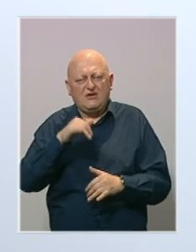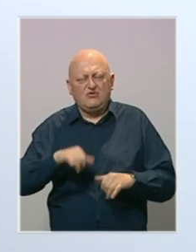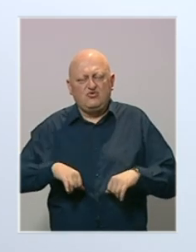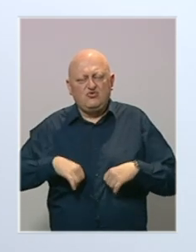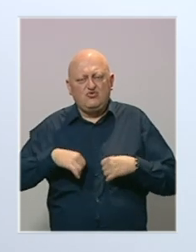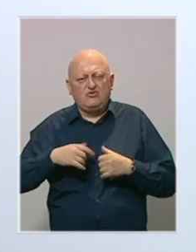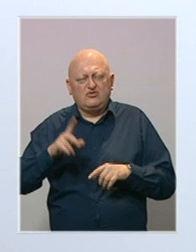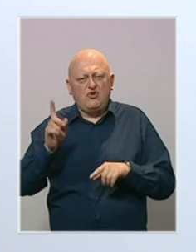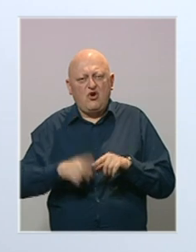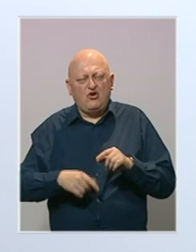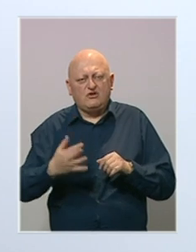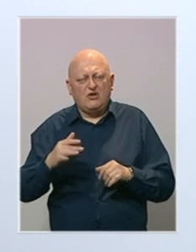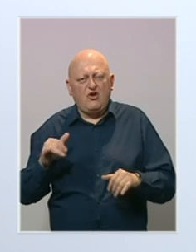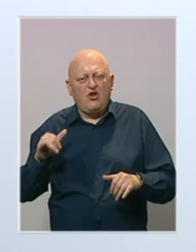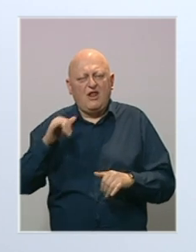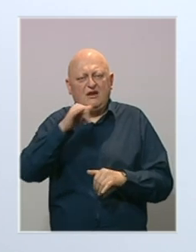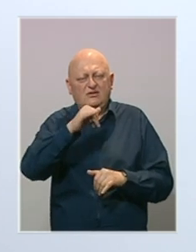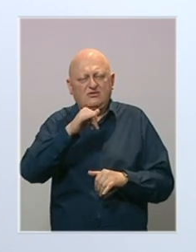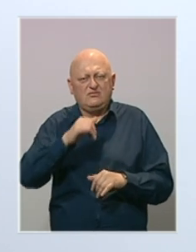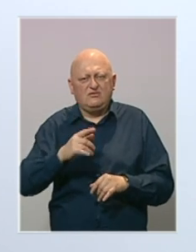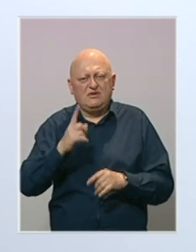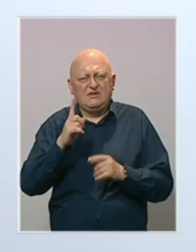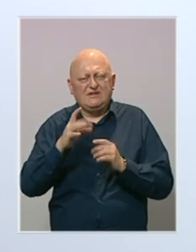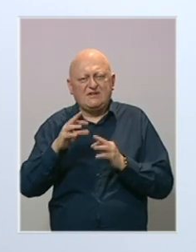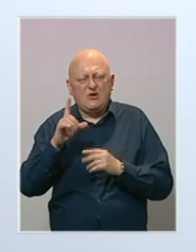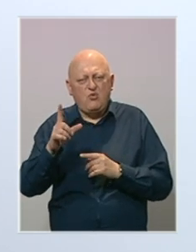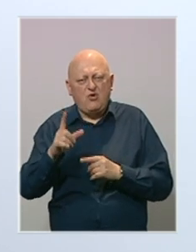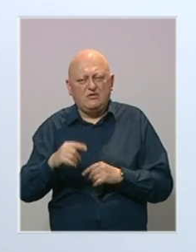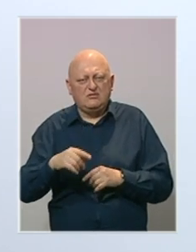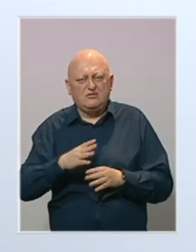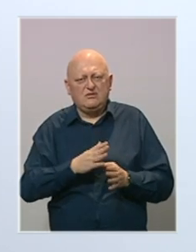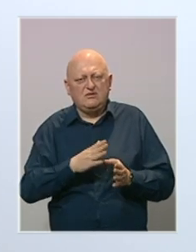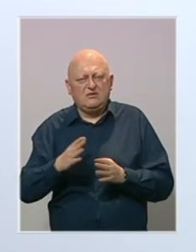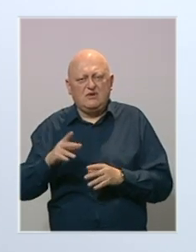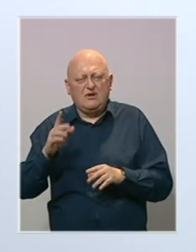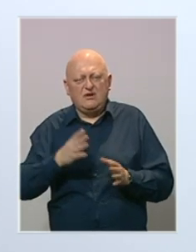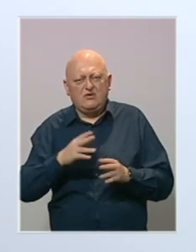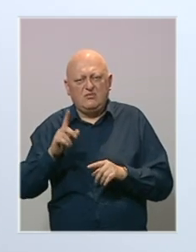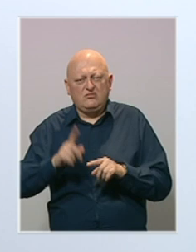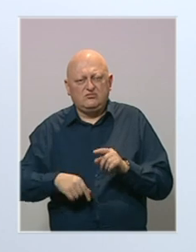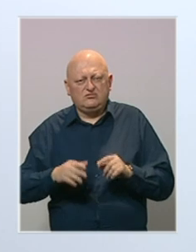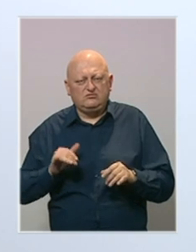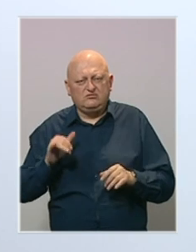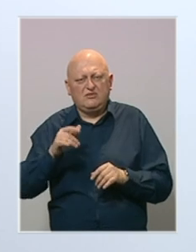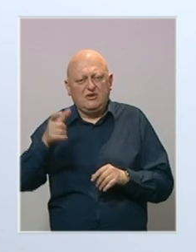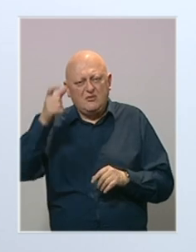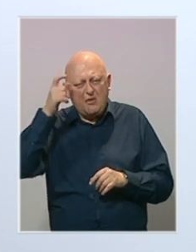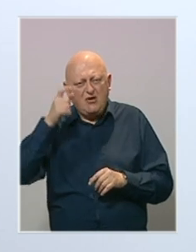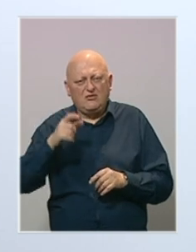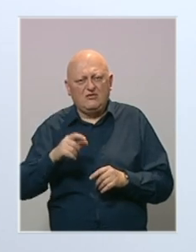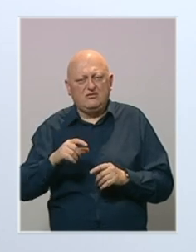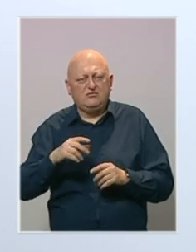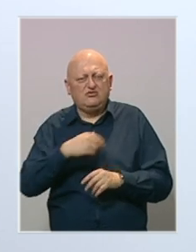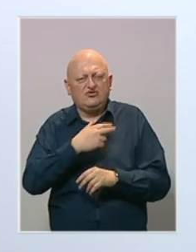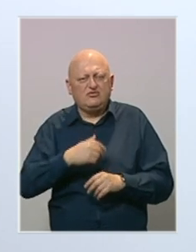Od jutra je otkazano nekoliko letova za Istanbul, a kasnije su i redom otkazivani letovi za Beograd, Cirih,